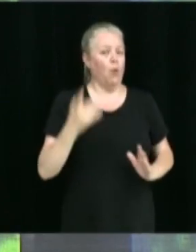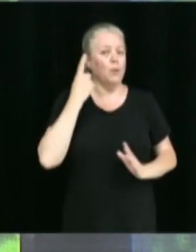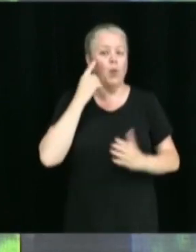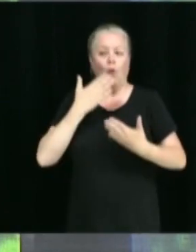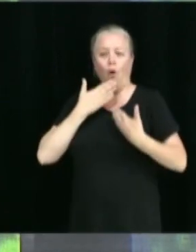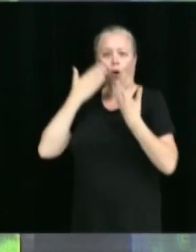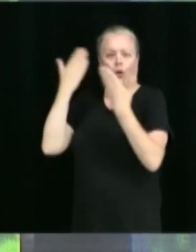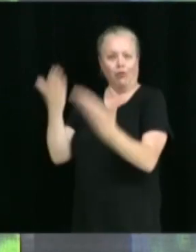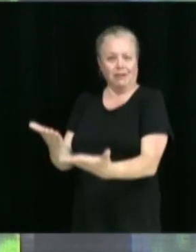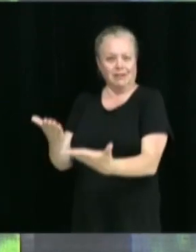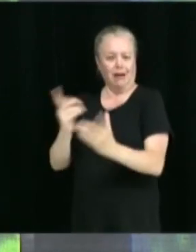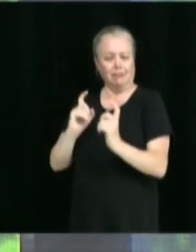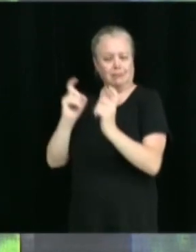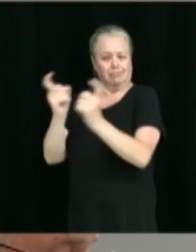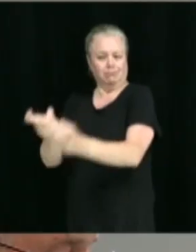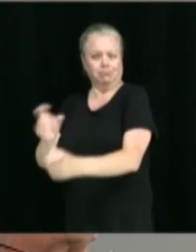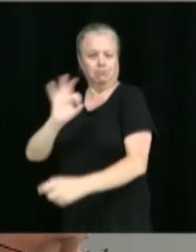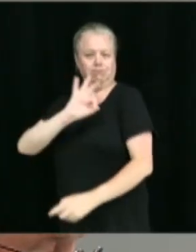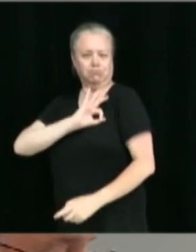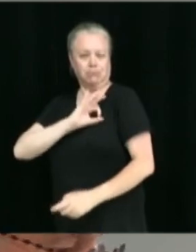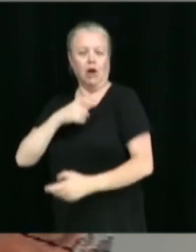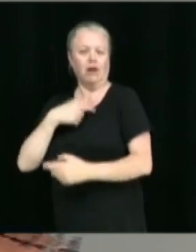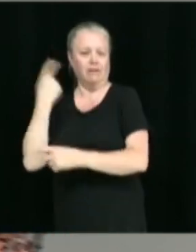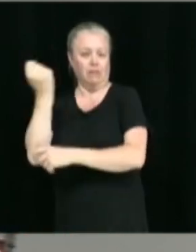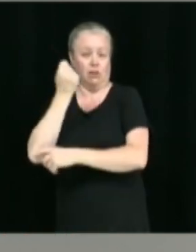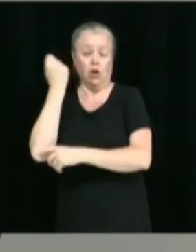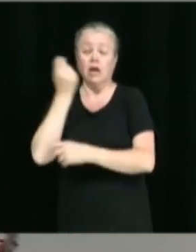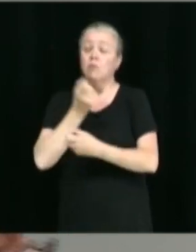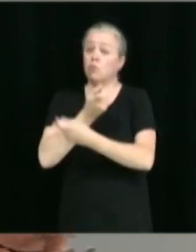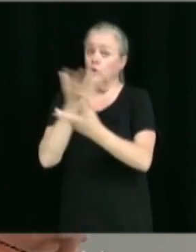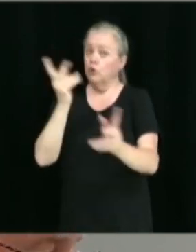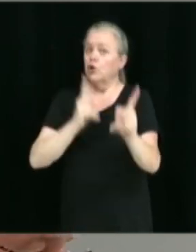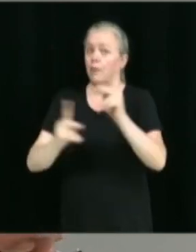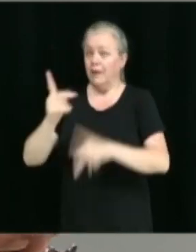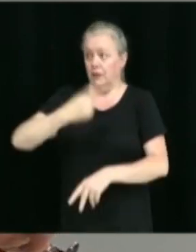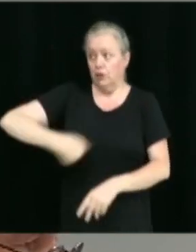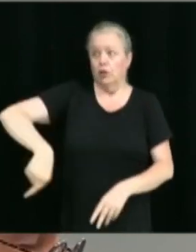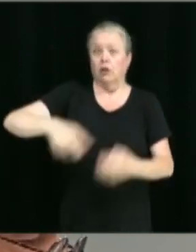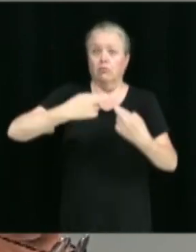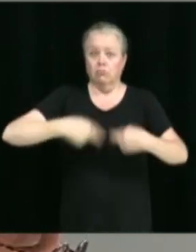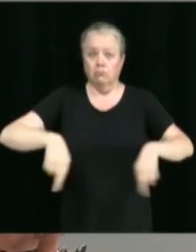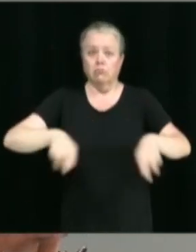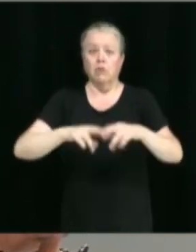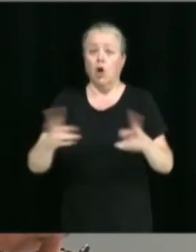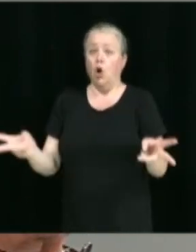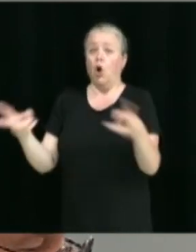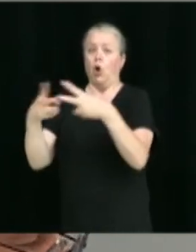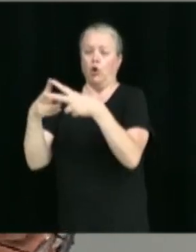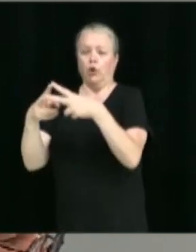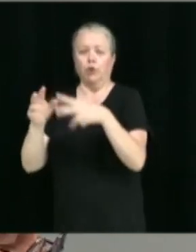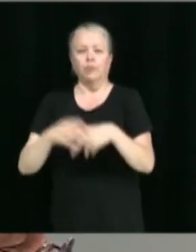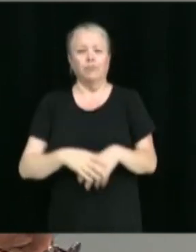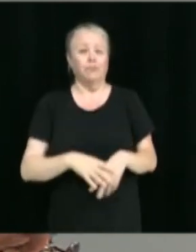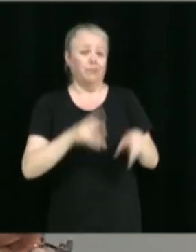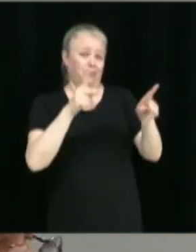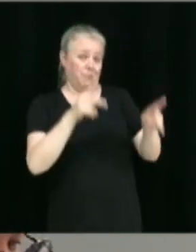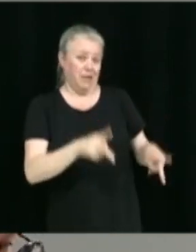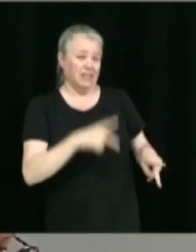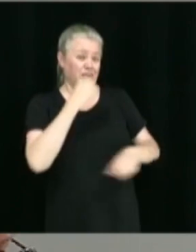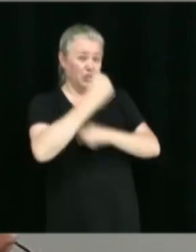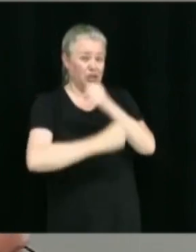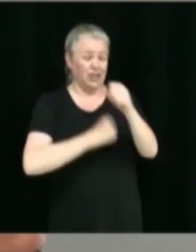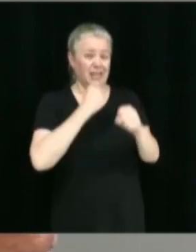Plusieurs personnes de la région ont été reconnues à leur juste valeur, je crois. Donc, dans la catégorie citoyenne de l'année, on a eu M.